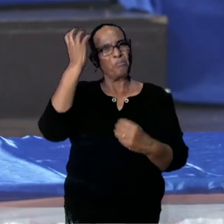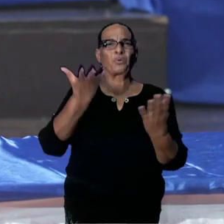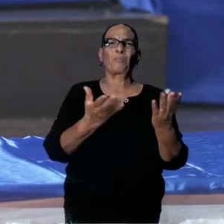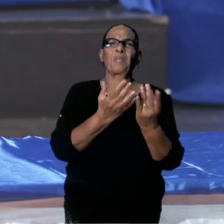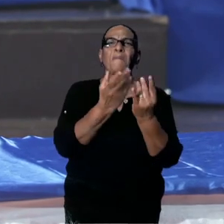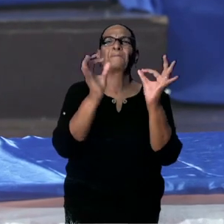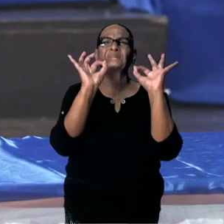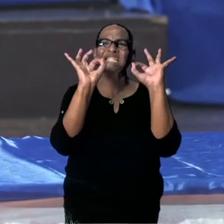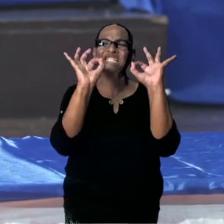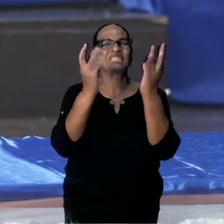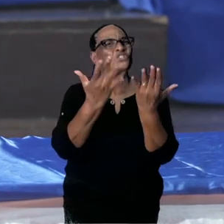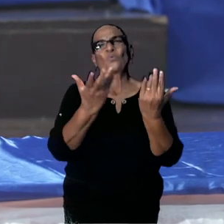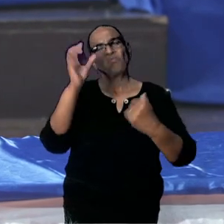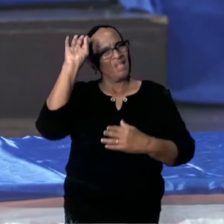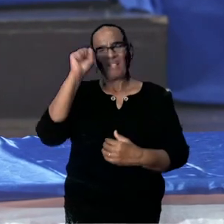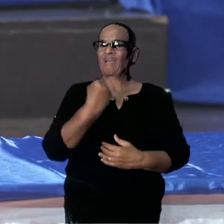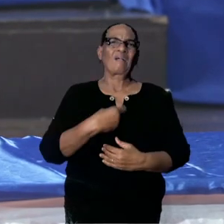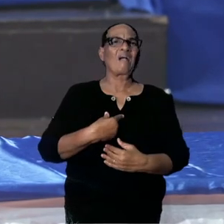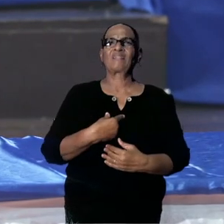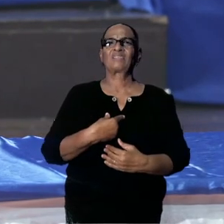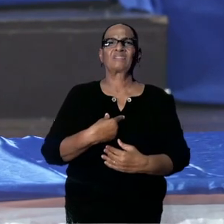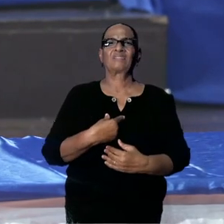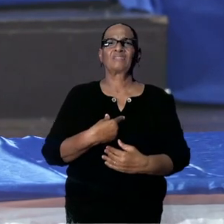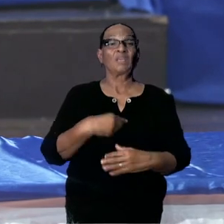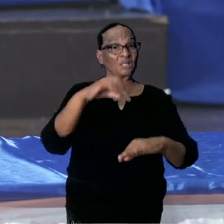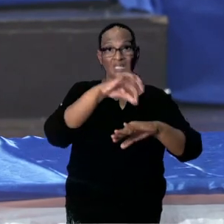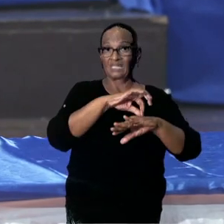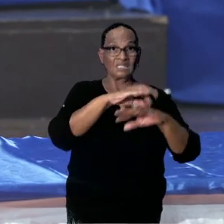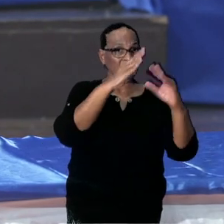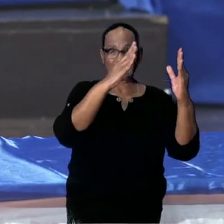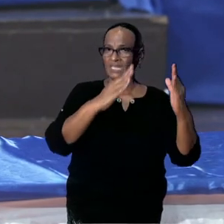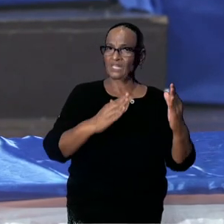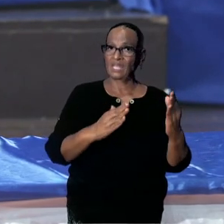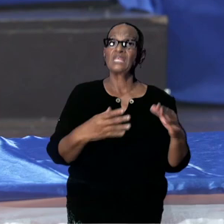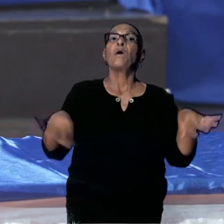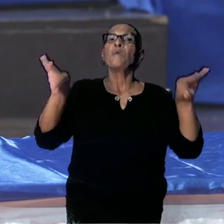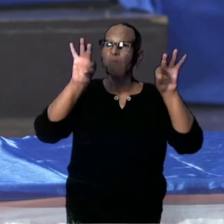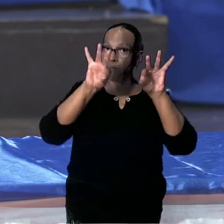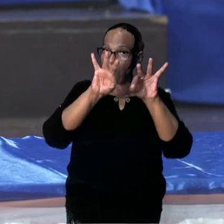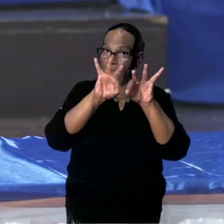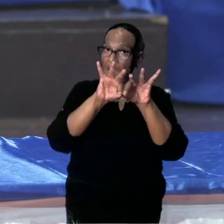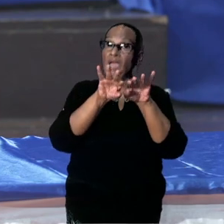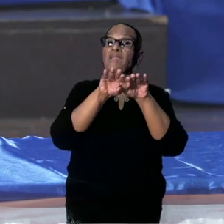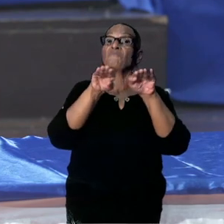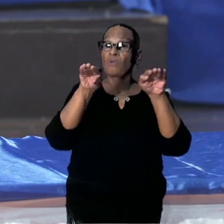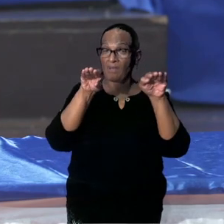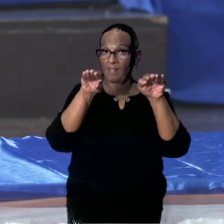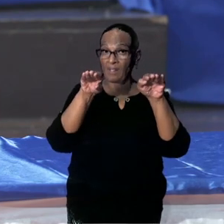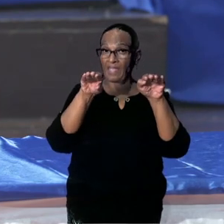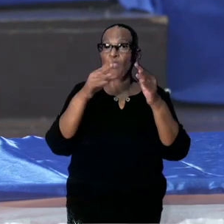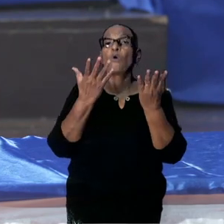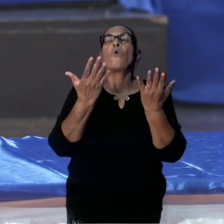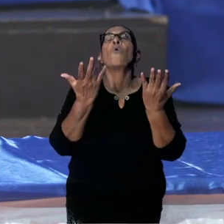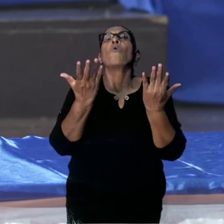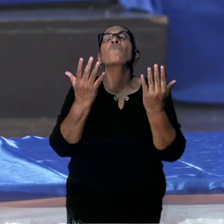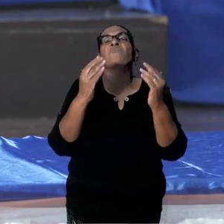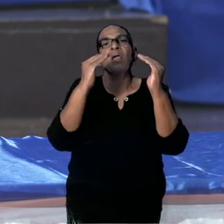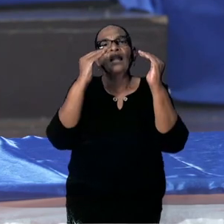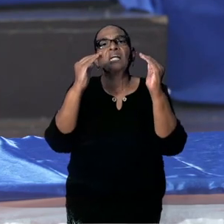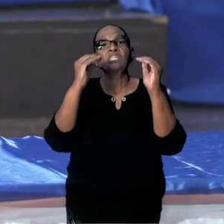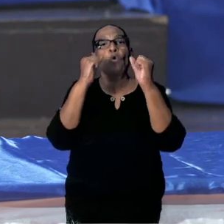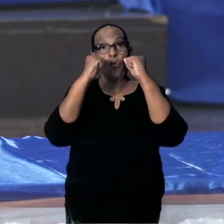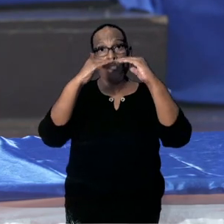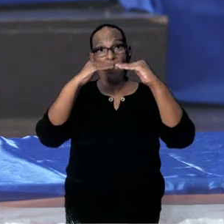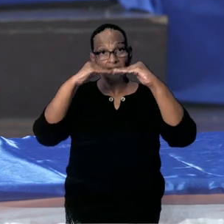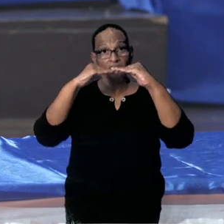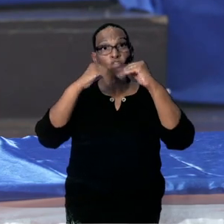de feitelijke situaties in de ziekenhuizen. Want dat is denk ik belangrijk voor het beleid ook, om te weten wanneer je op je target zit, hoeveel